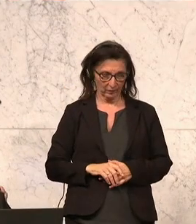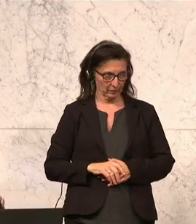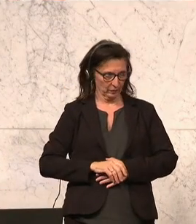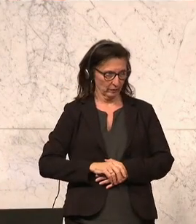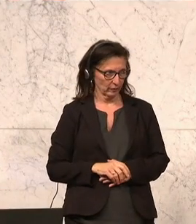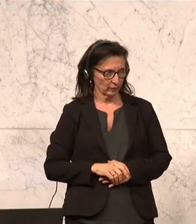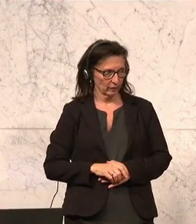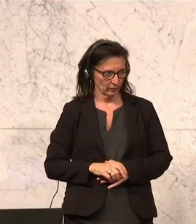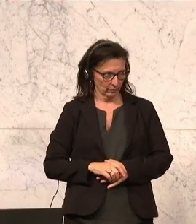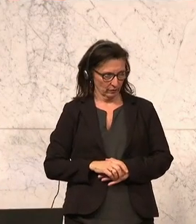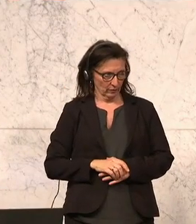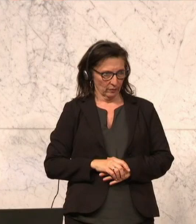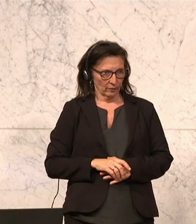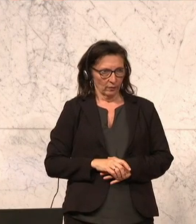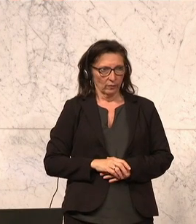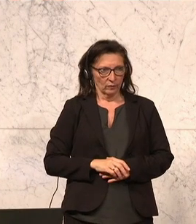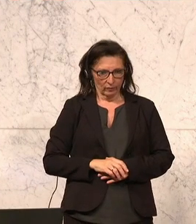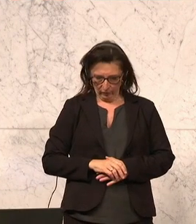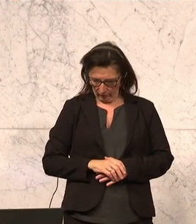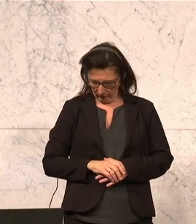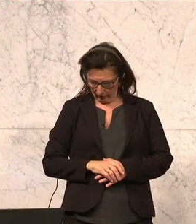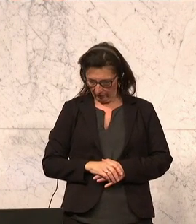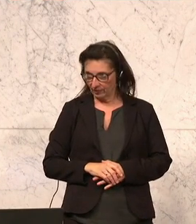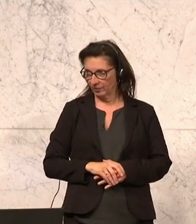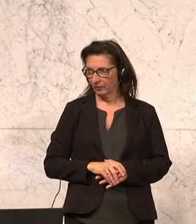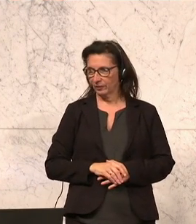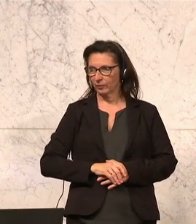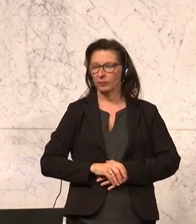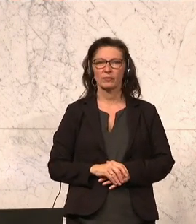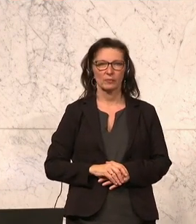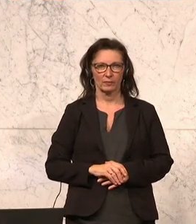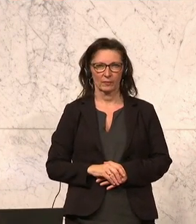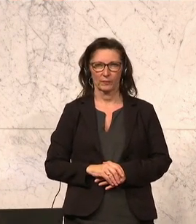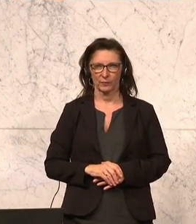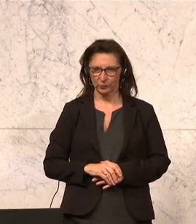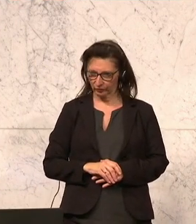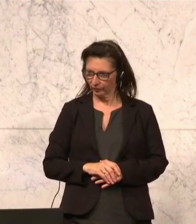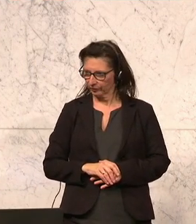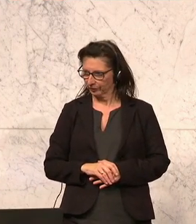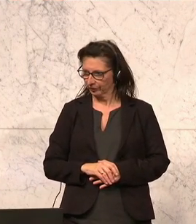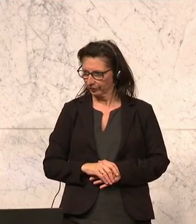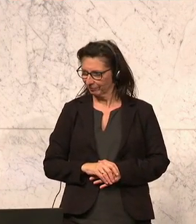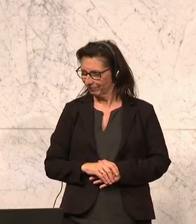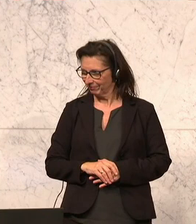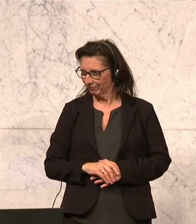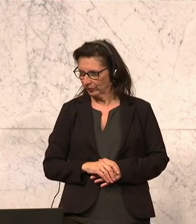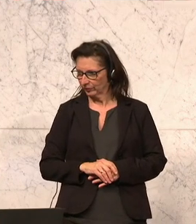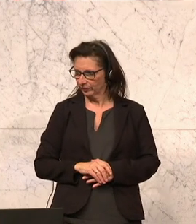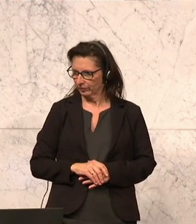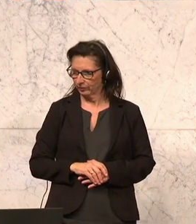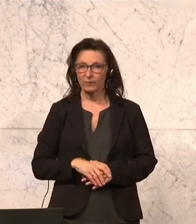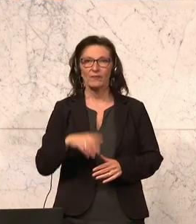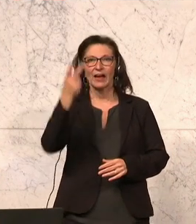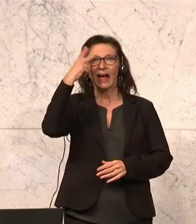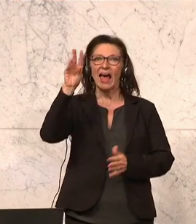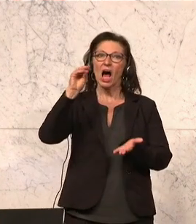ÖVP und spricht sich damit für die Ausweitung des Untersuchungsgegenstandes aus. Die ÖVP will ihrerseits ebenfalls einen neuen U-Ausschuss. Der